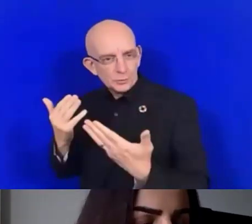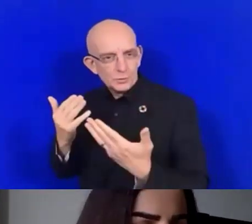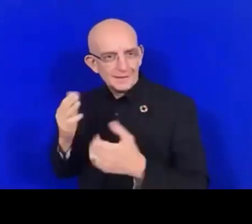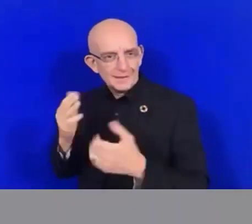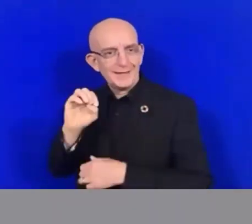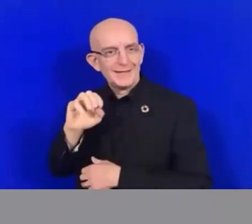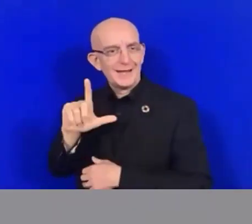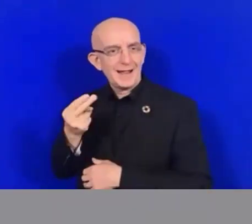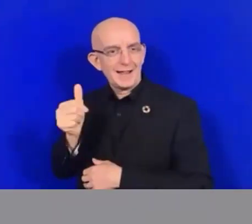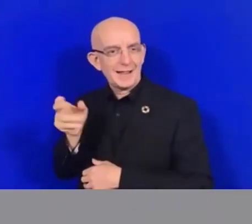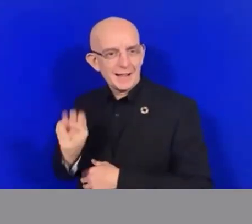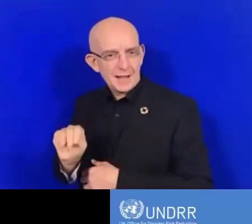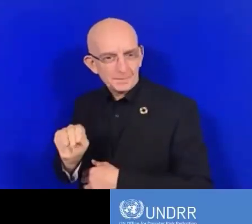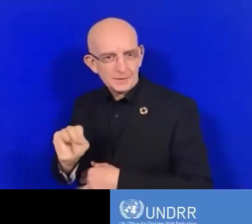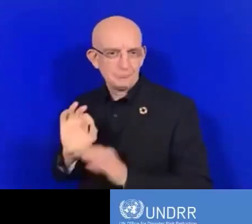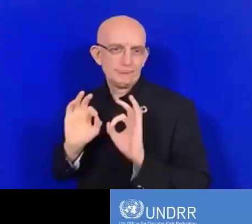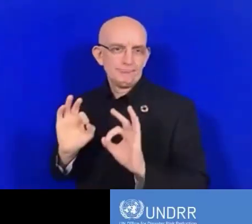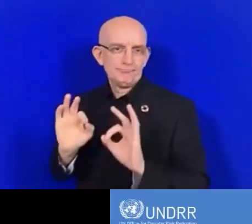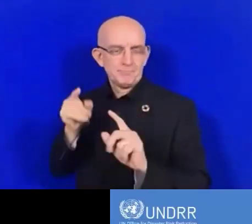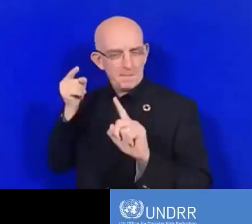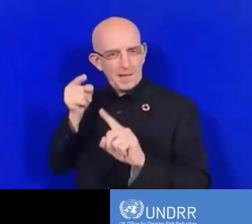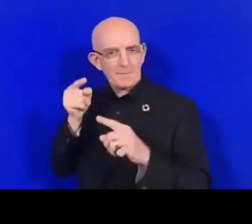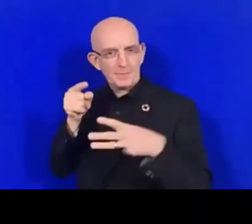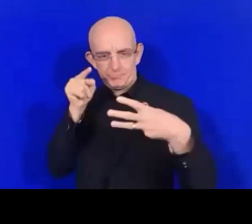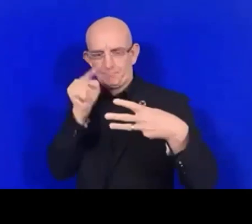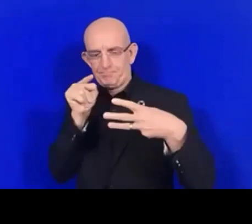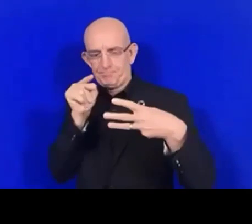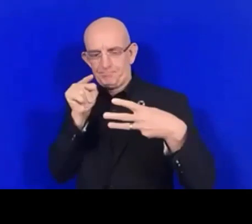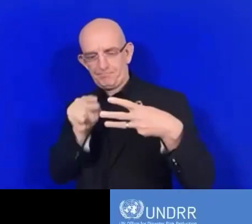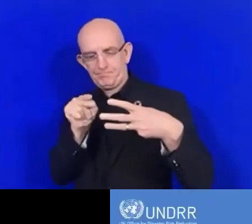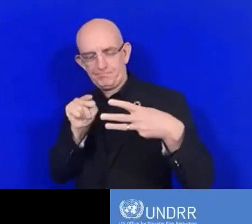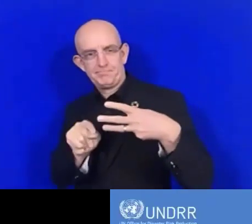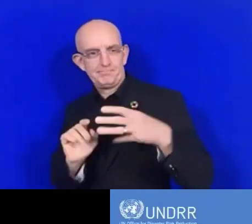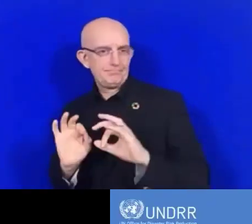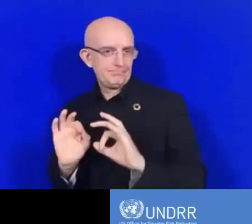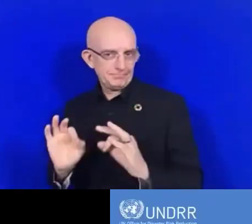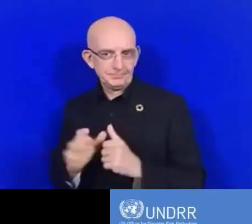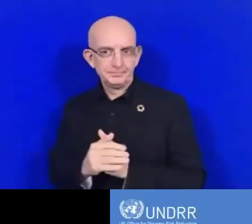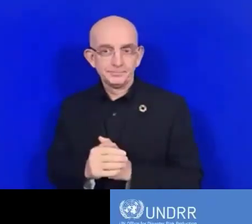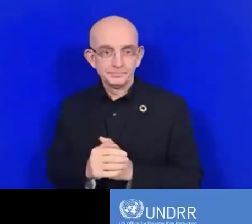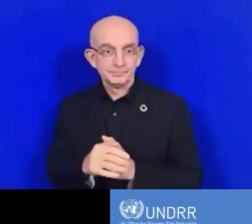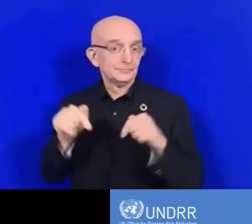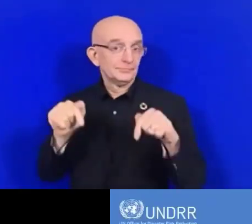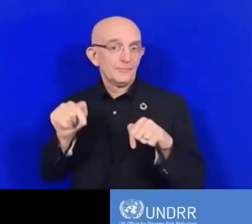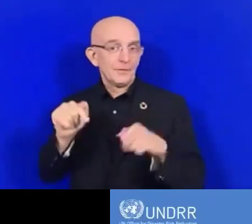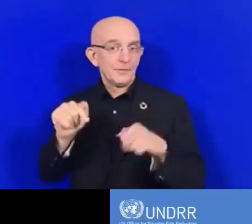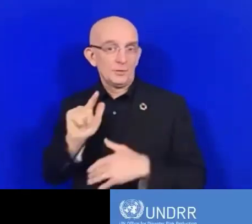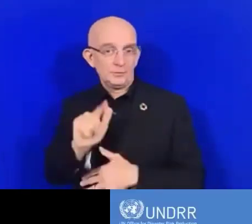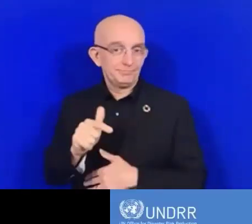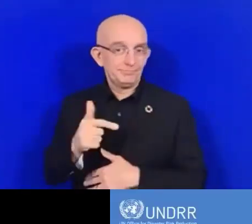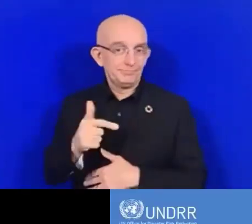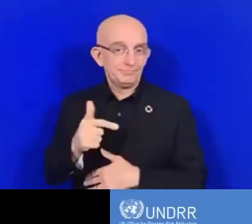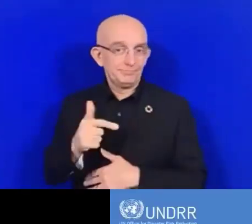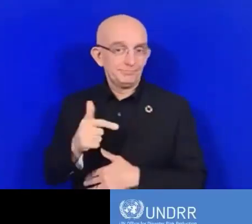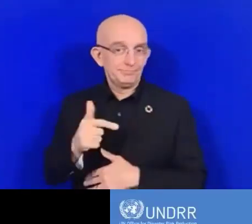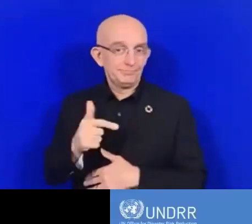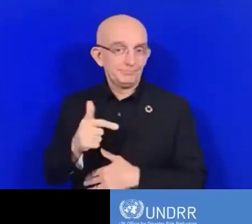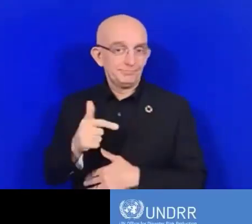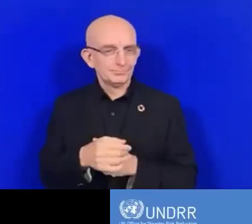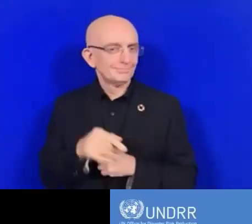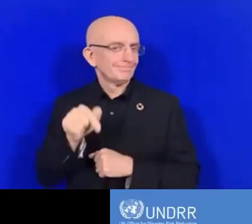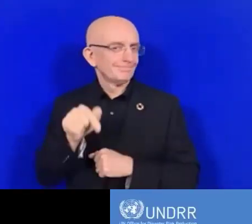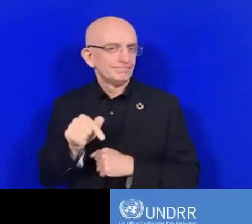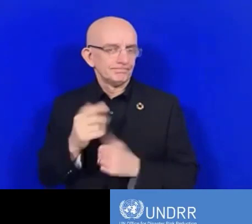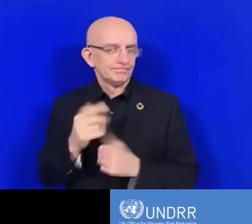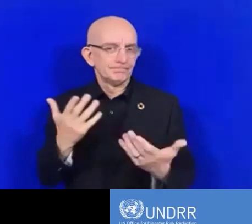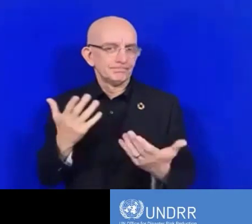Merci. Voilà donc trois règles fondamentales que vous avez partagées avec nous dans le cadre de cette session de formation. J'espère que ceci aidera